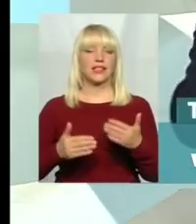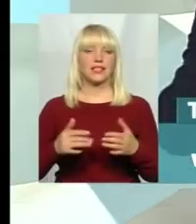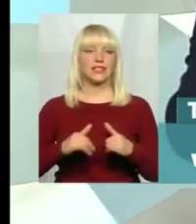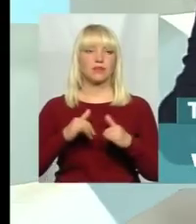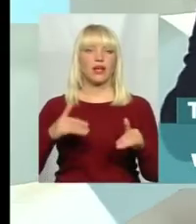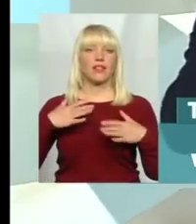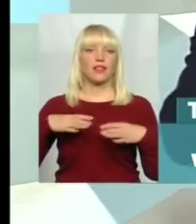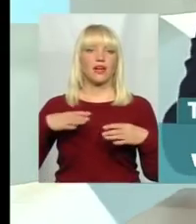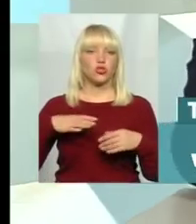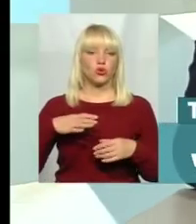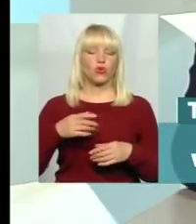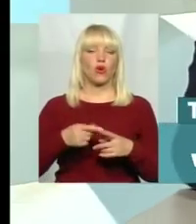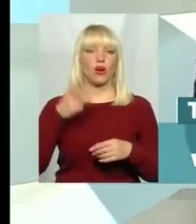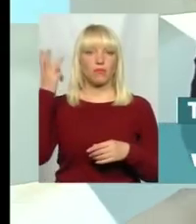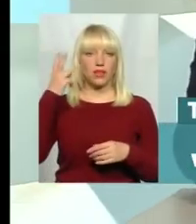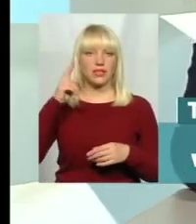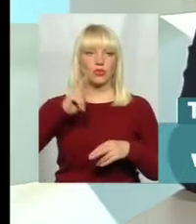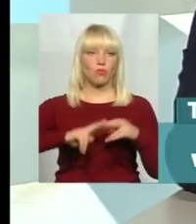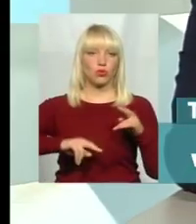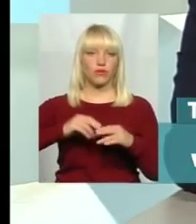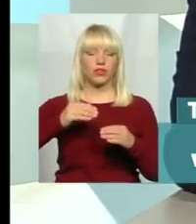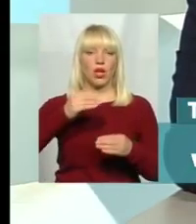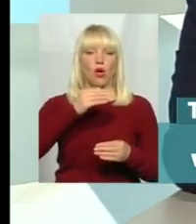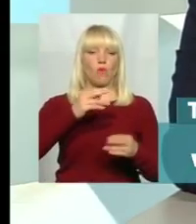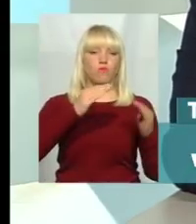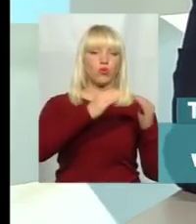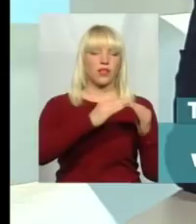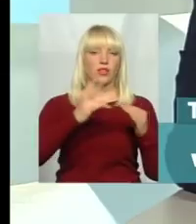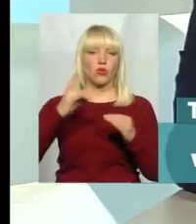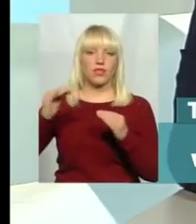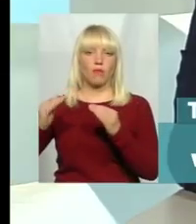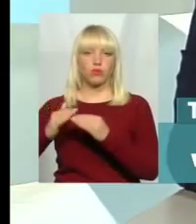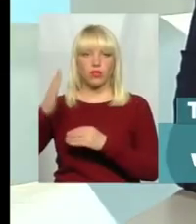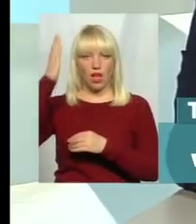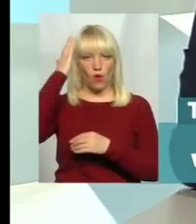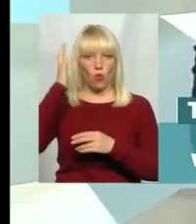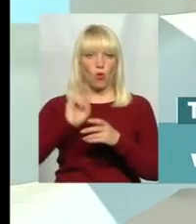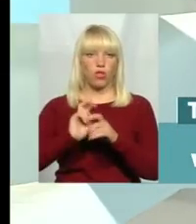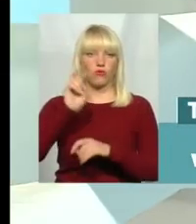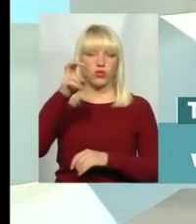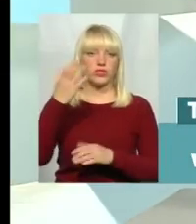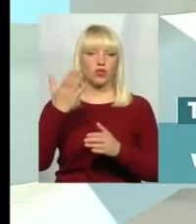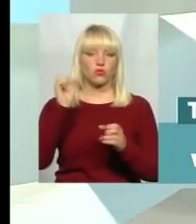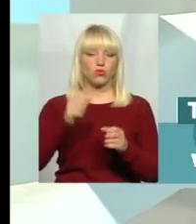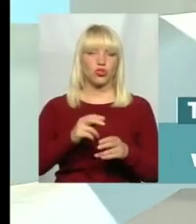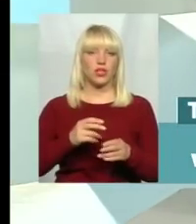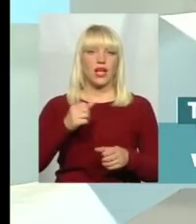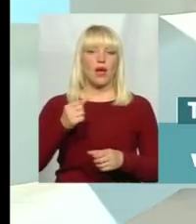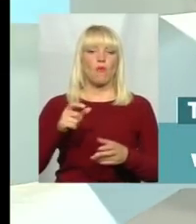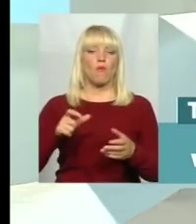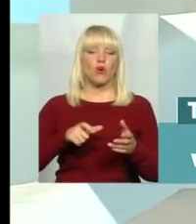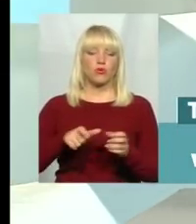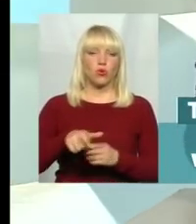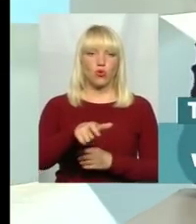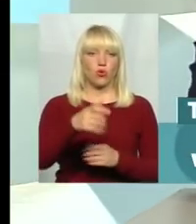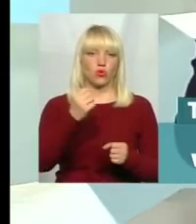сьогодні Хмельницьк будувати на голову, лізти будинок на будинку, якщо можна побудувати 5 кілометрів дорог і розвивати в силі, повезти туди воду,